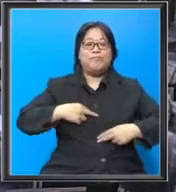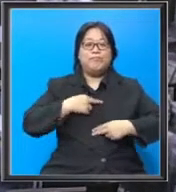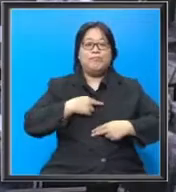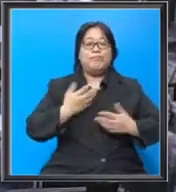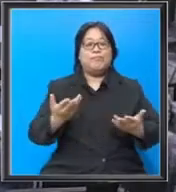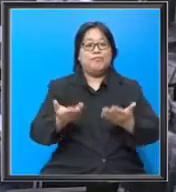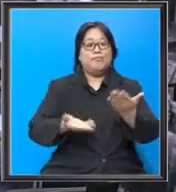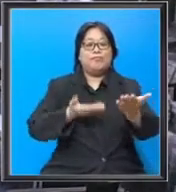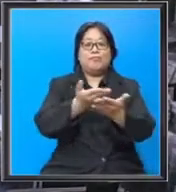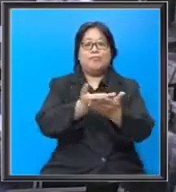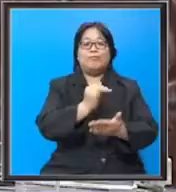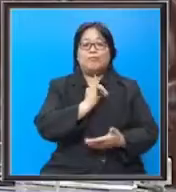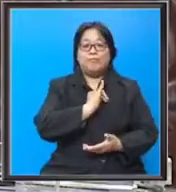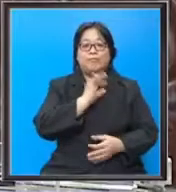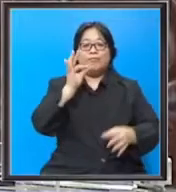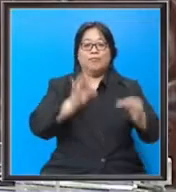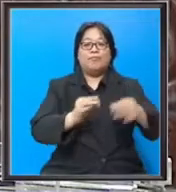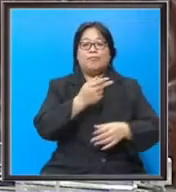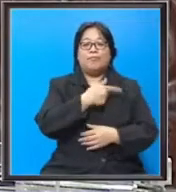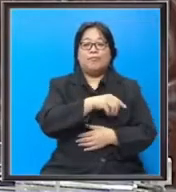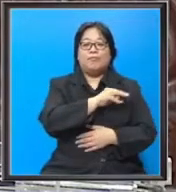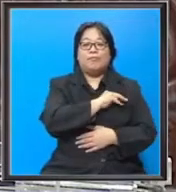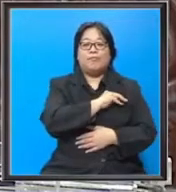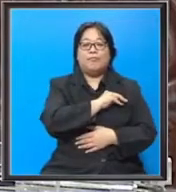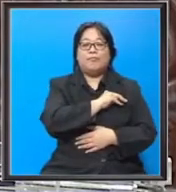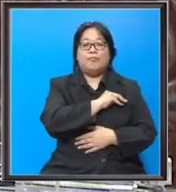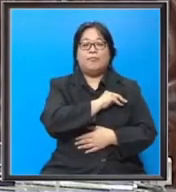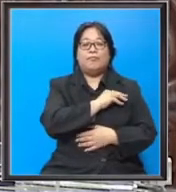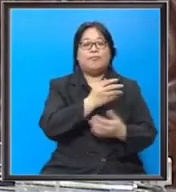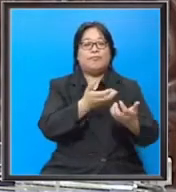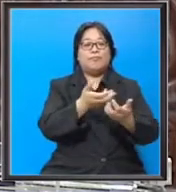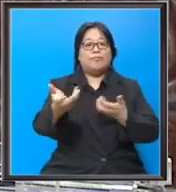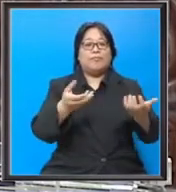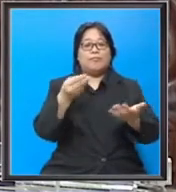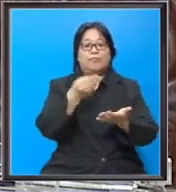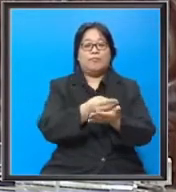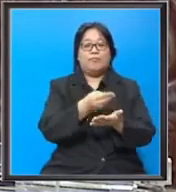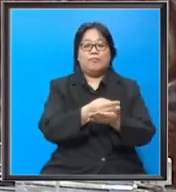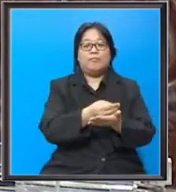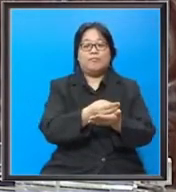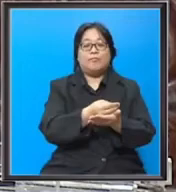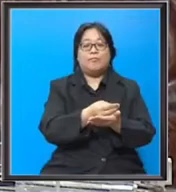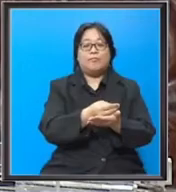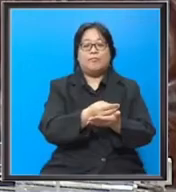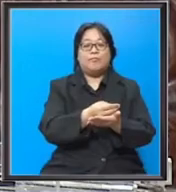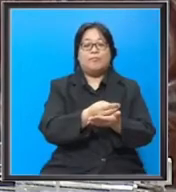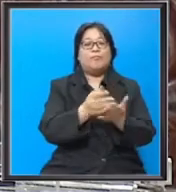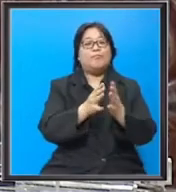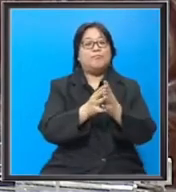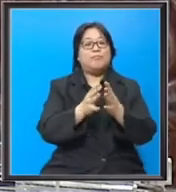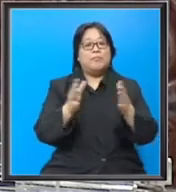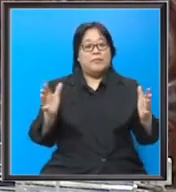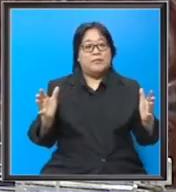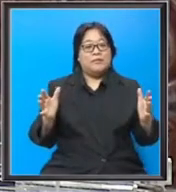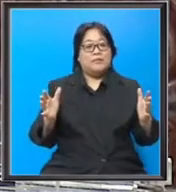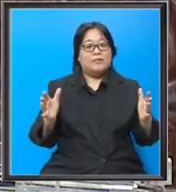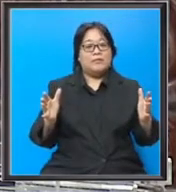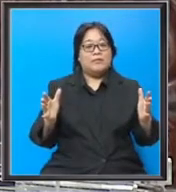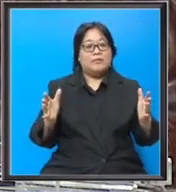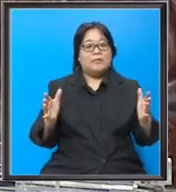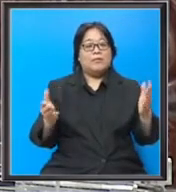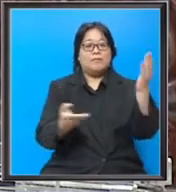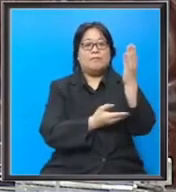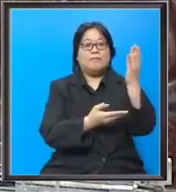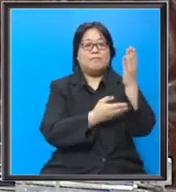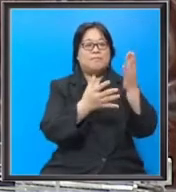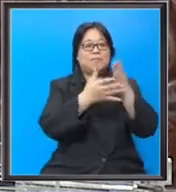cadangan saya kalau Kementerian mengagihkan peruntukan sebab dia begitu banyak sekali kayu balak